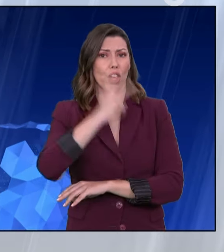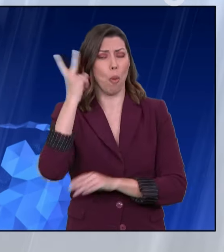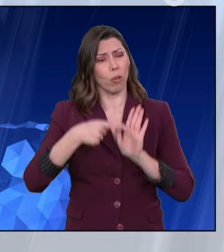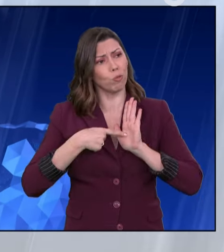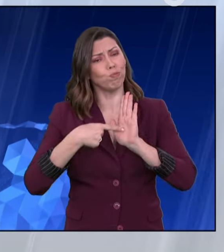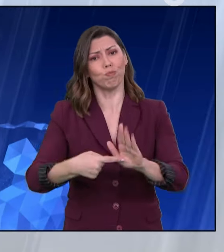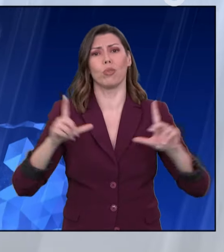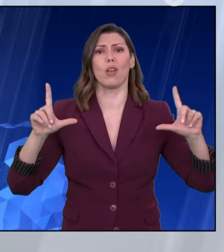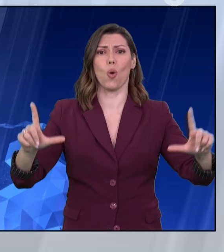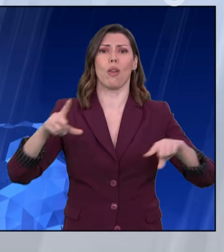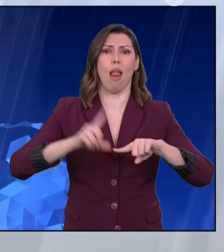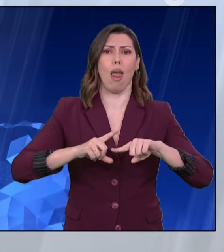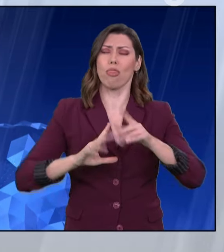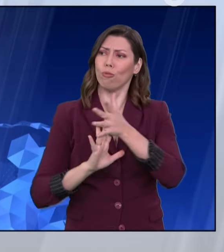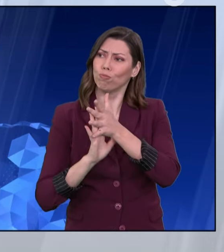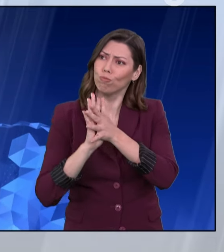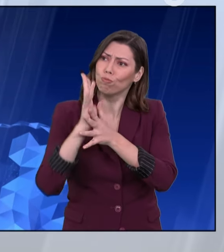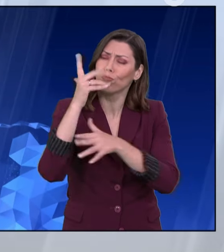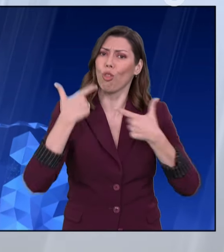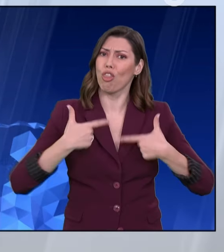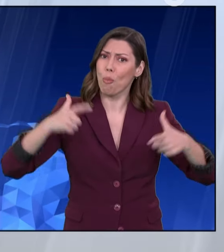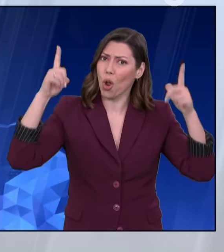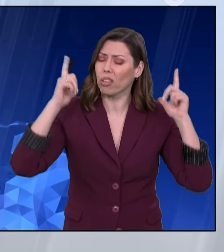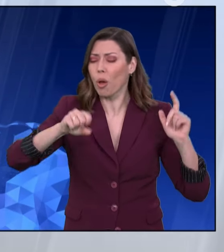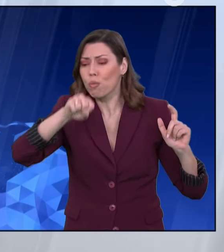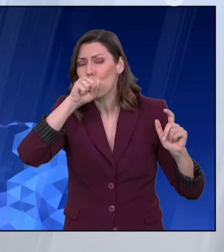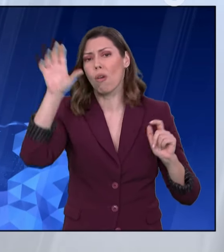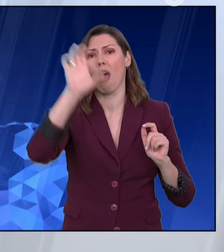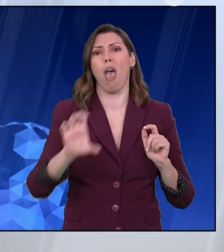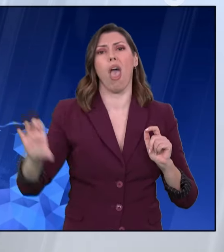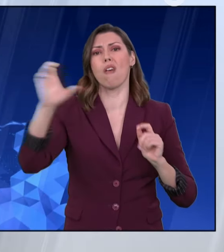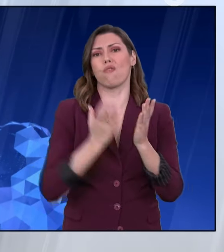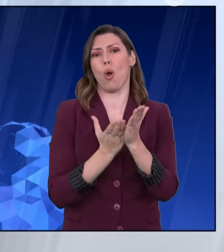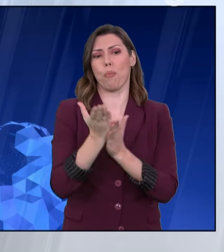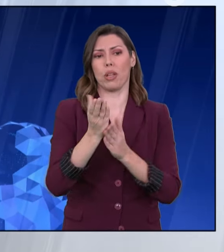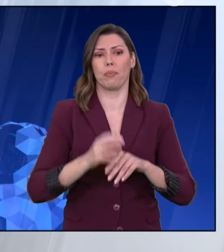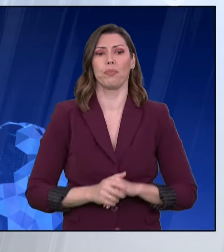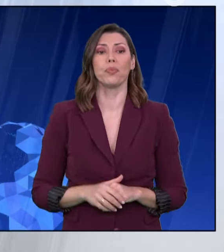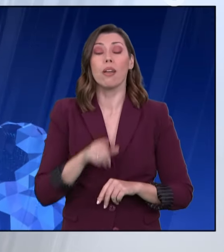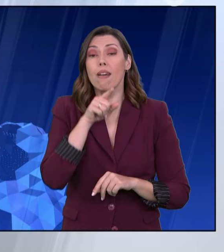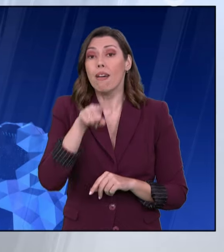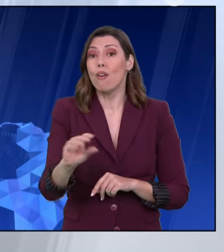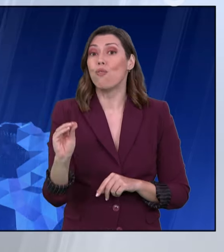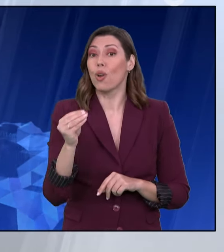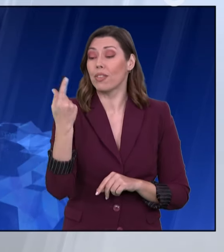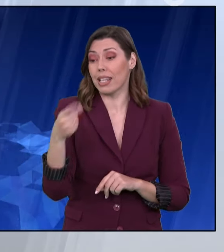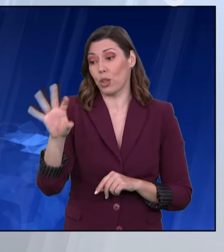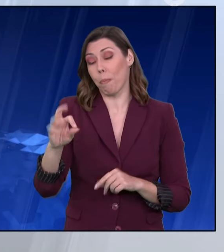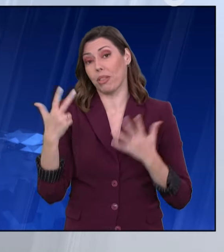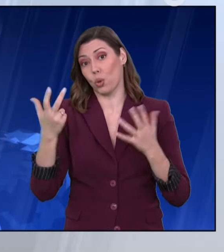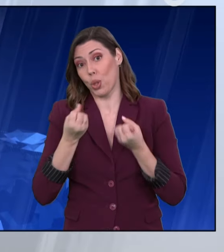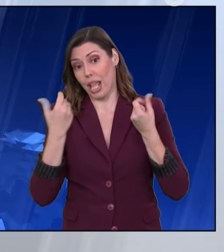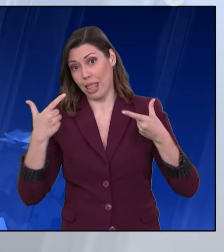δημοκρατική χώρα προσιλωμένη στις ευρωπαϊκές αξίες. Από τους 158 βουλευτές της Νέας Δημοκρατίας καταψήφισαν οι 20 ενώ 31